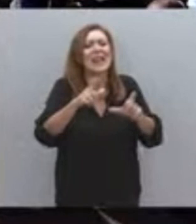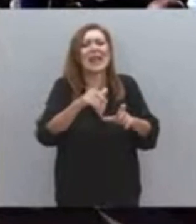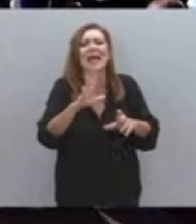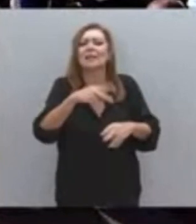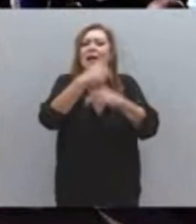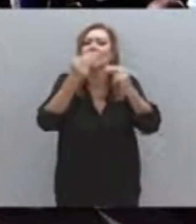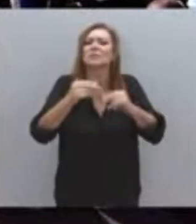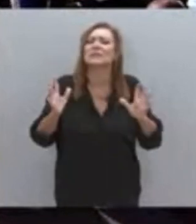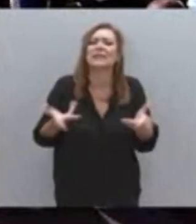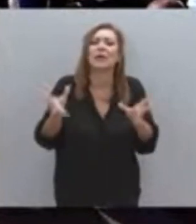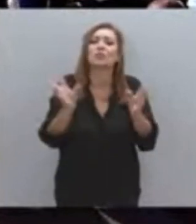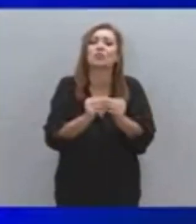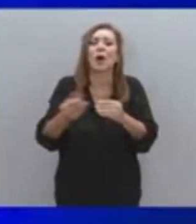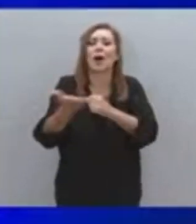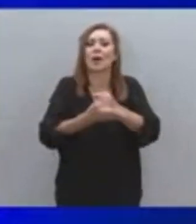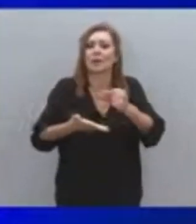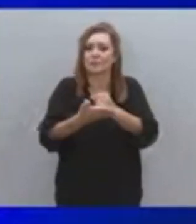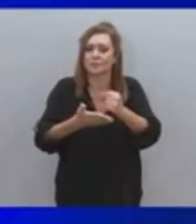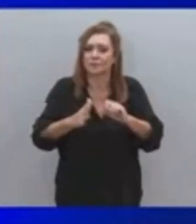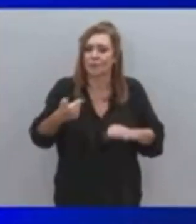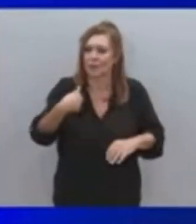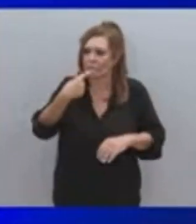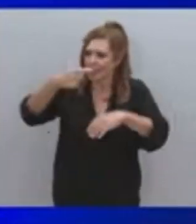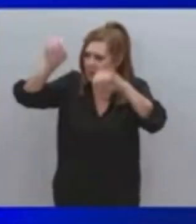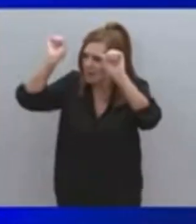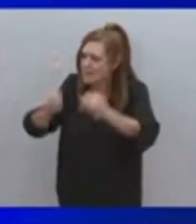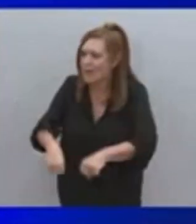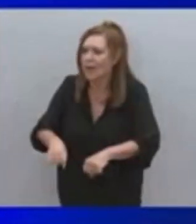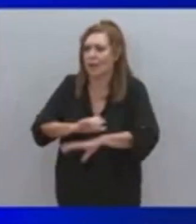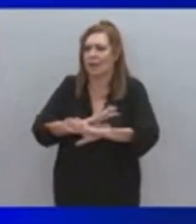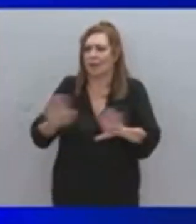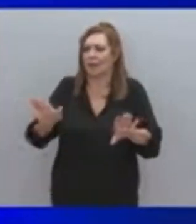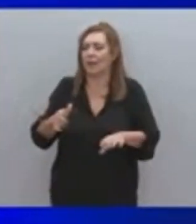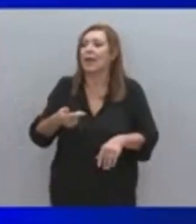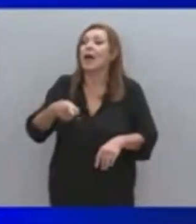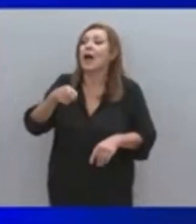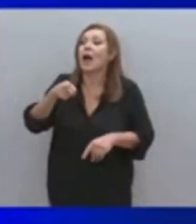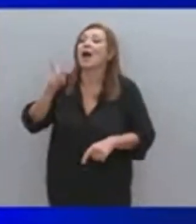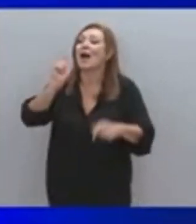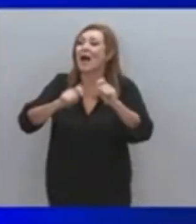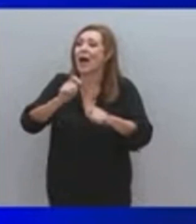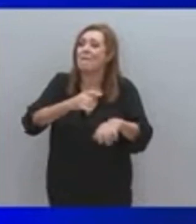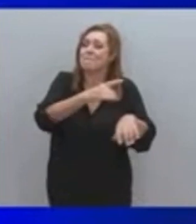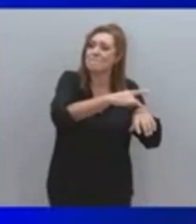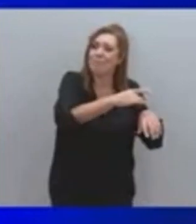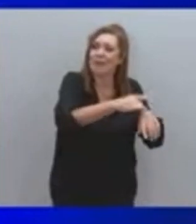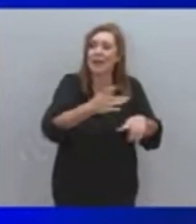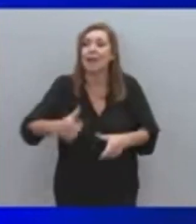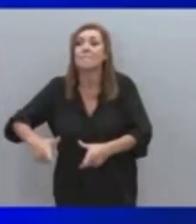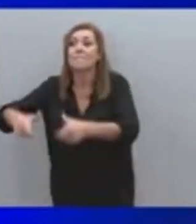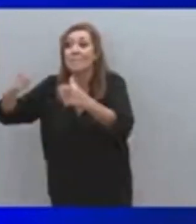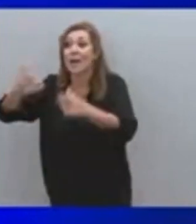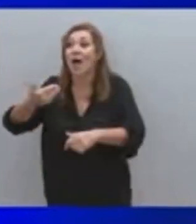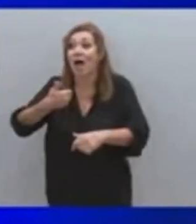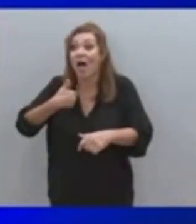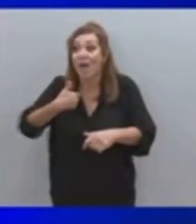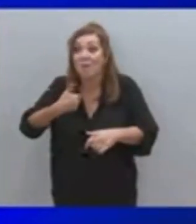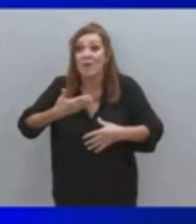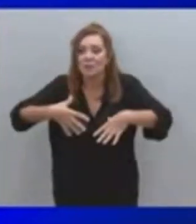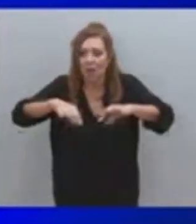να απαντήσω σε μία ερώτηση μονολεκτικά. Ναι, είναι η απάντηση. Το έργο Πάτρας Πύργου, το οποίο εμείς το ξεβλοκάραμε,